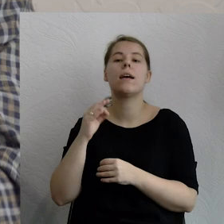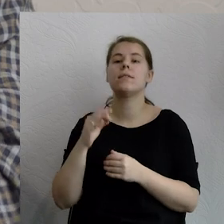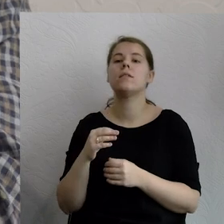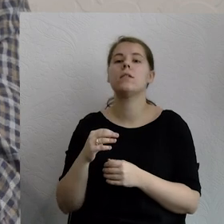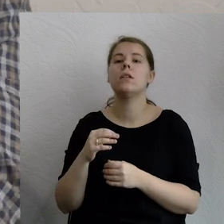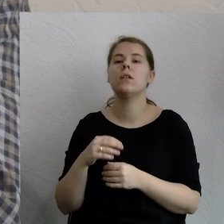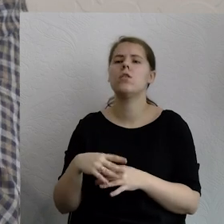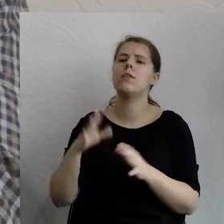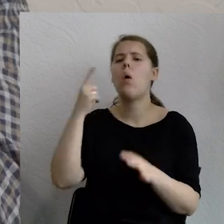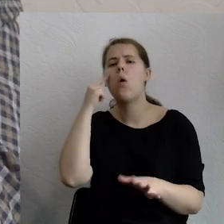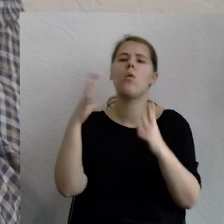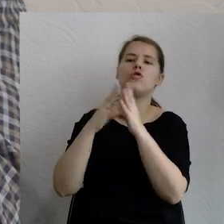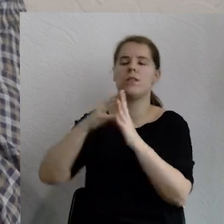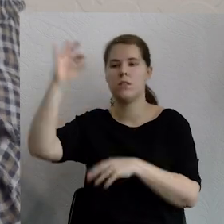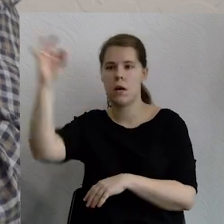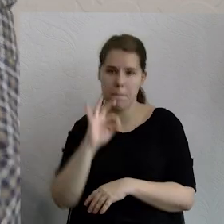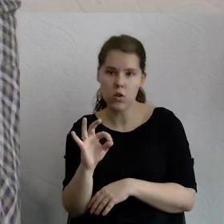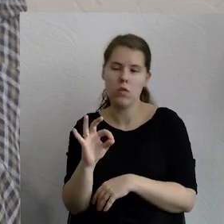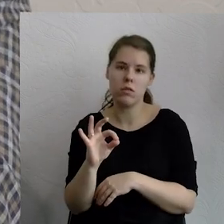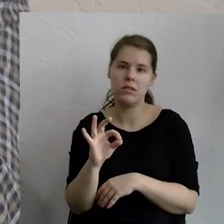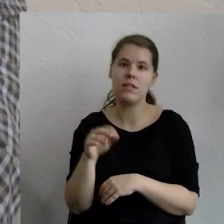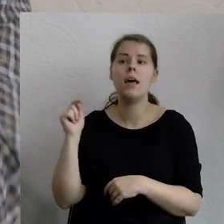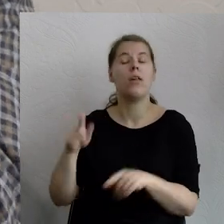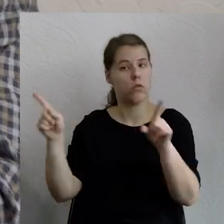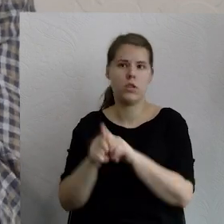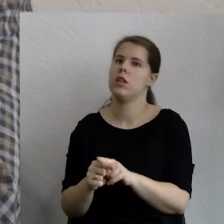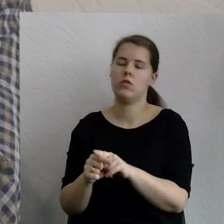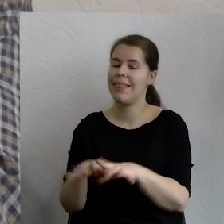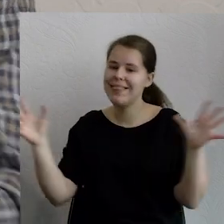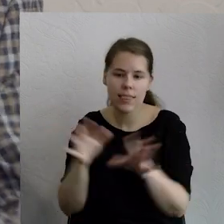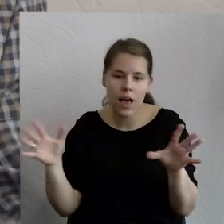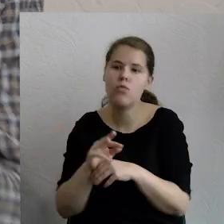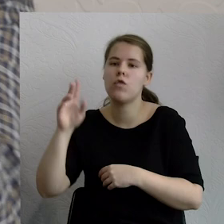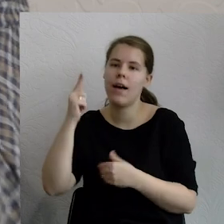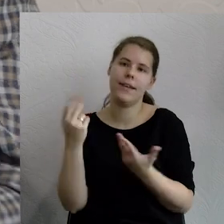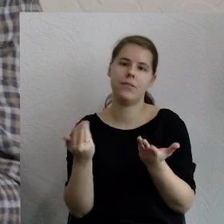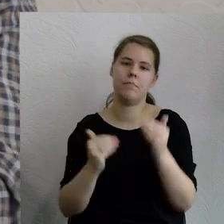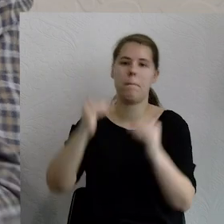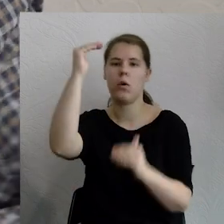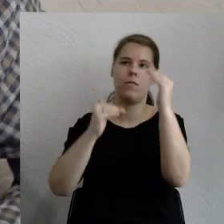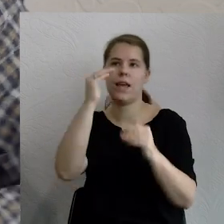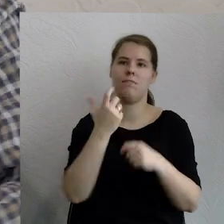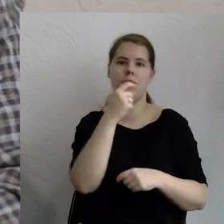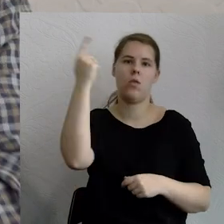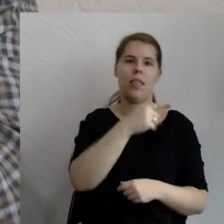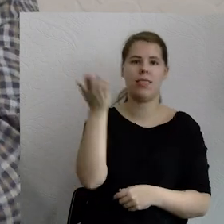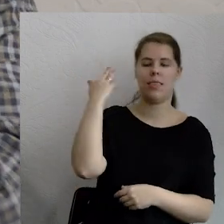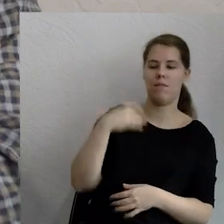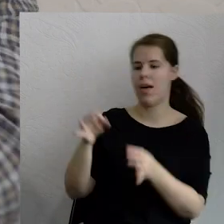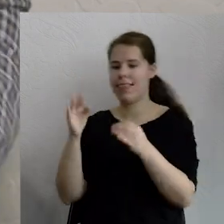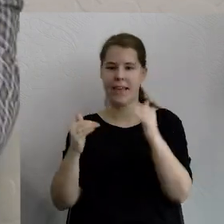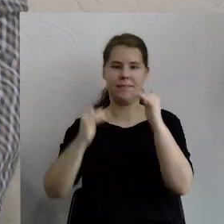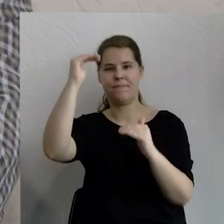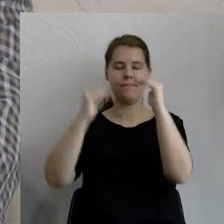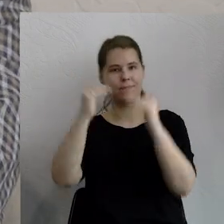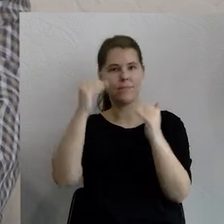800 milionów mniej więcej. Bardzo dużo. Z tym trzeba coś zrobić, ale proporcje są zupełnie inne. To też jest inny punkt startu mimo